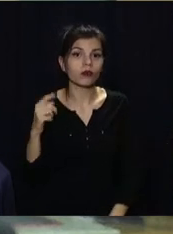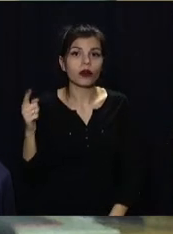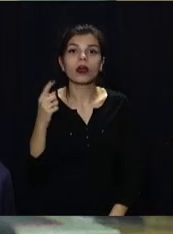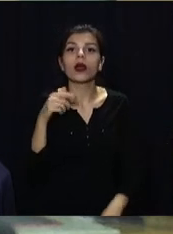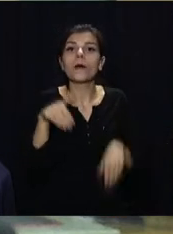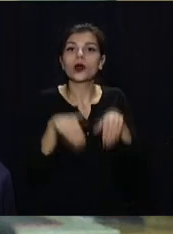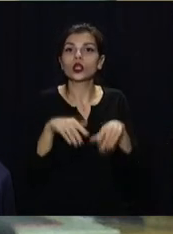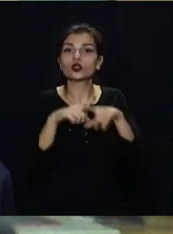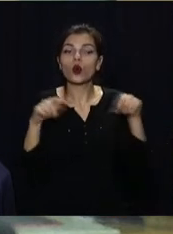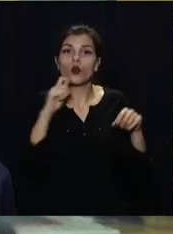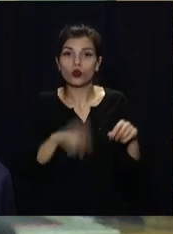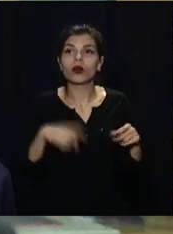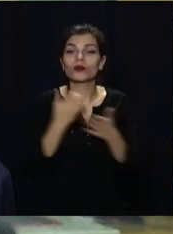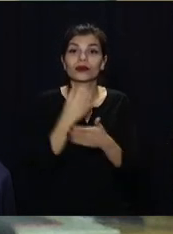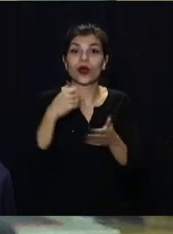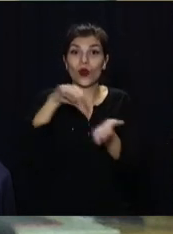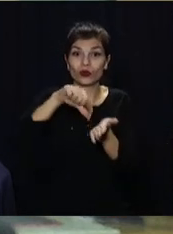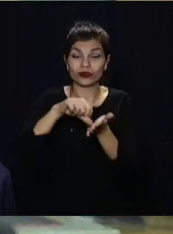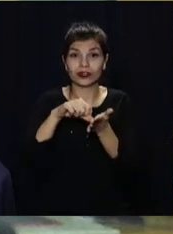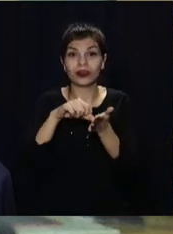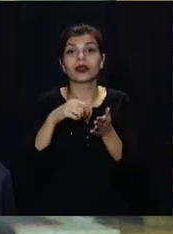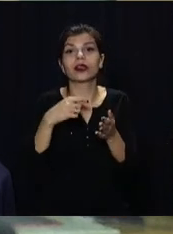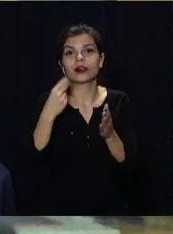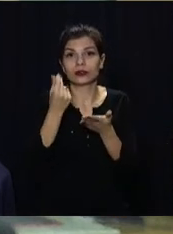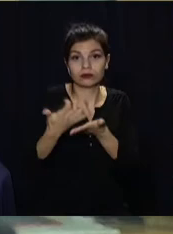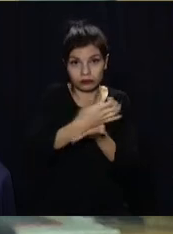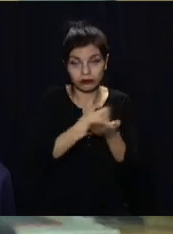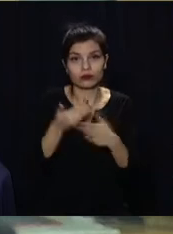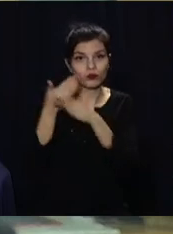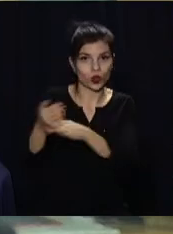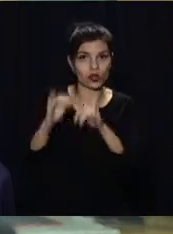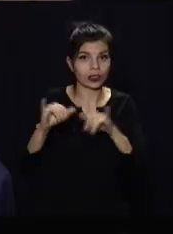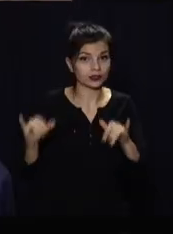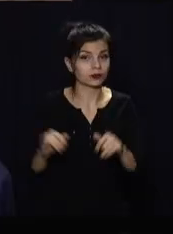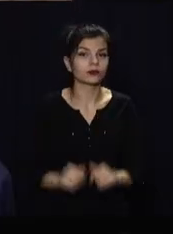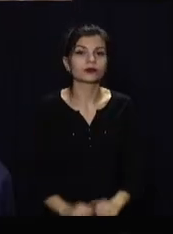життя головної балетної школи України. Пори на лав світ танців і знімальна група відкритого.